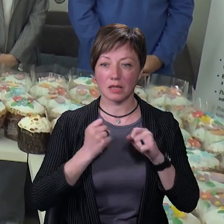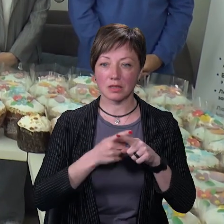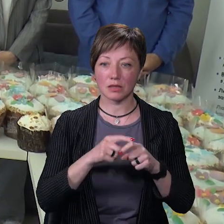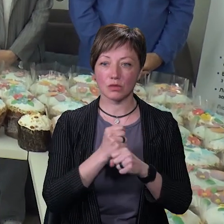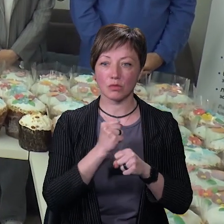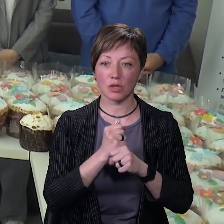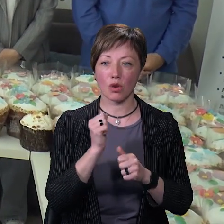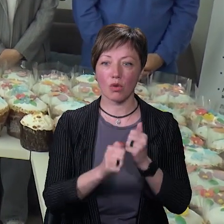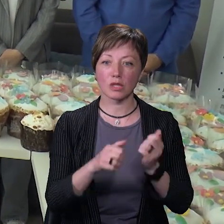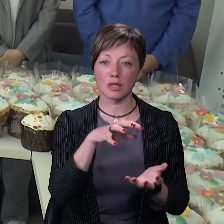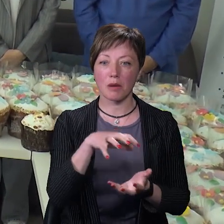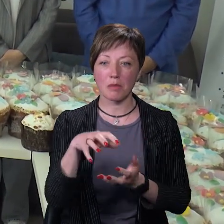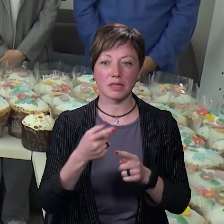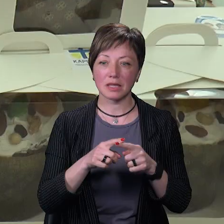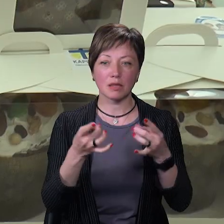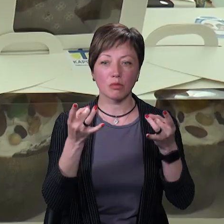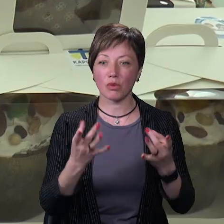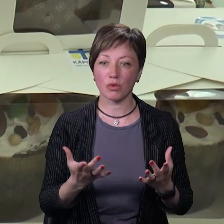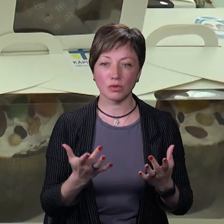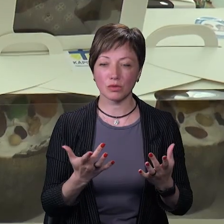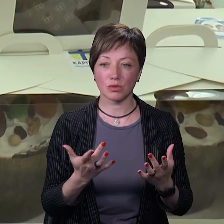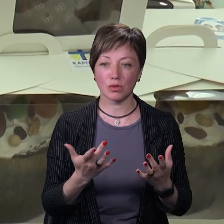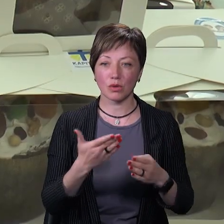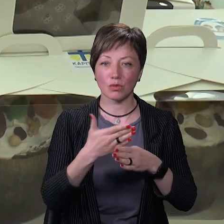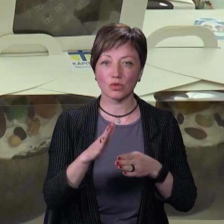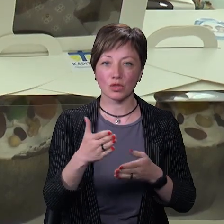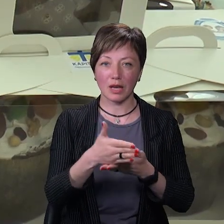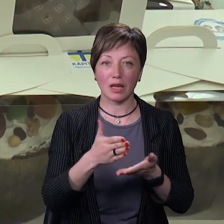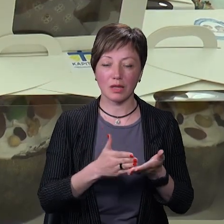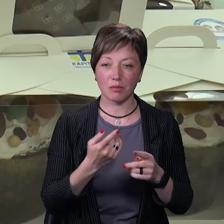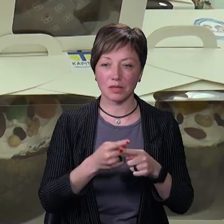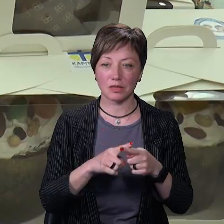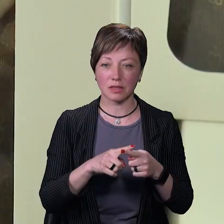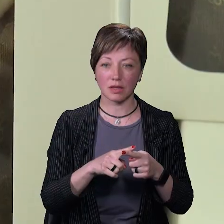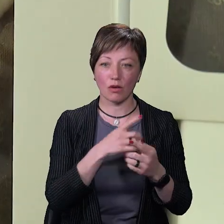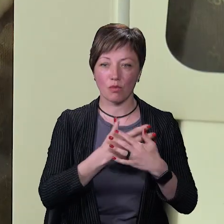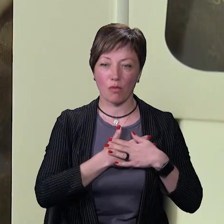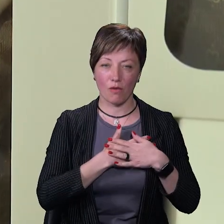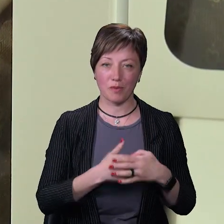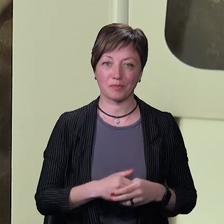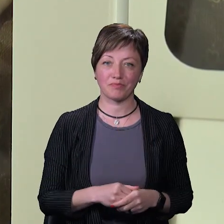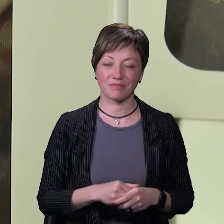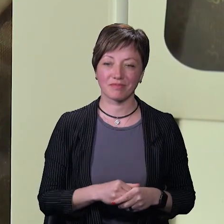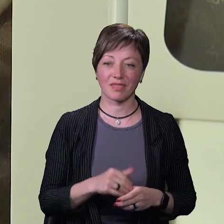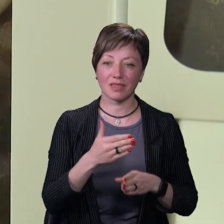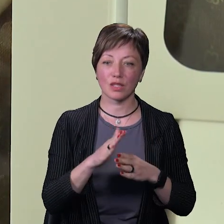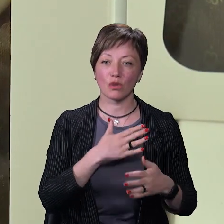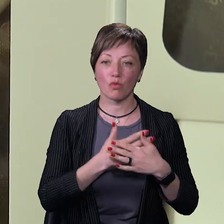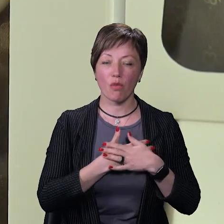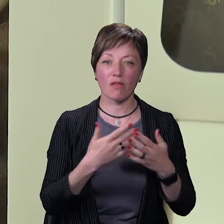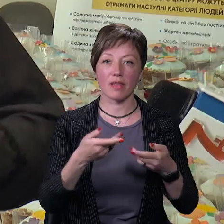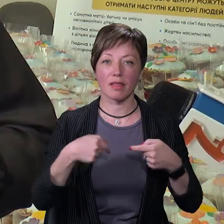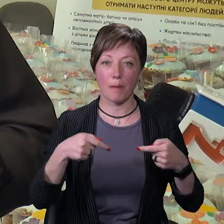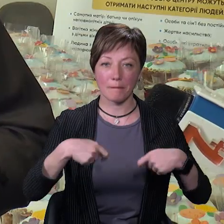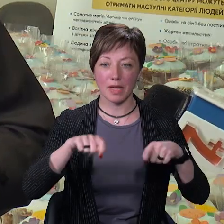зробити. Тому що кожна пасха – це не просто кусочок хліга, це частинка любові. Частинка любові, яку